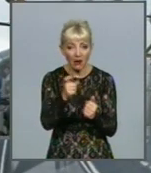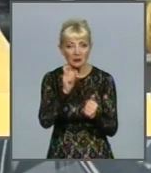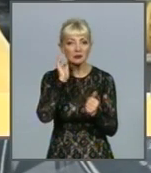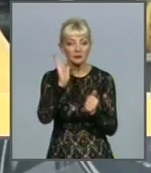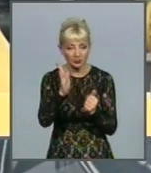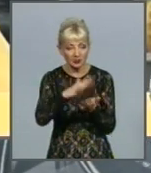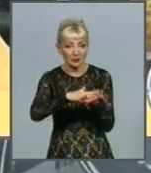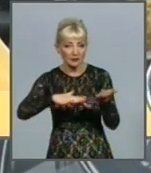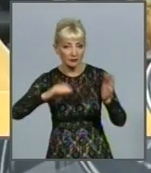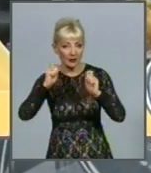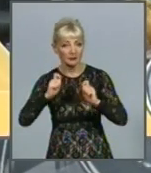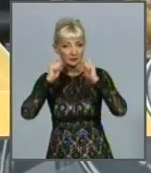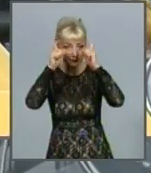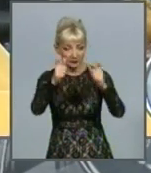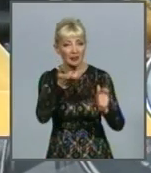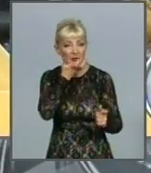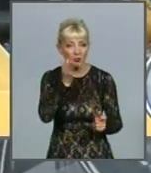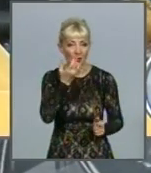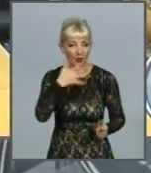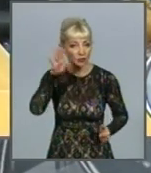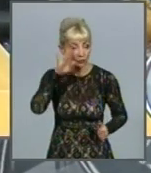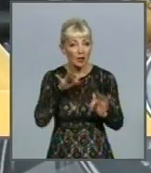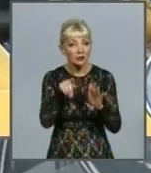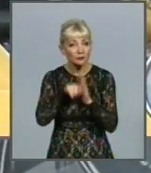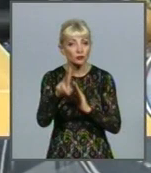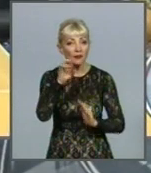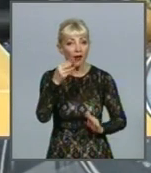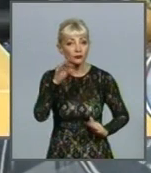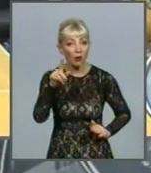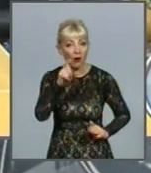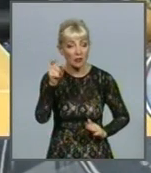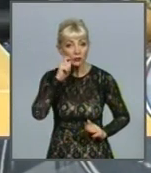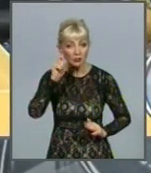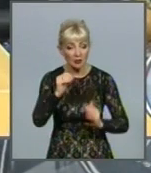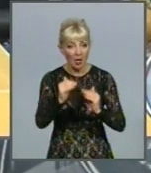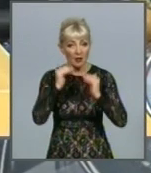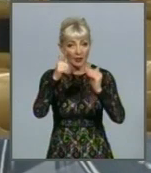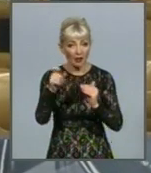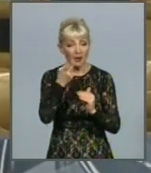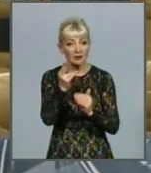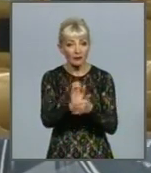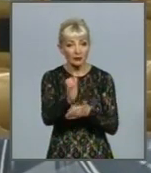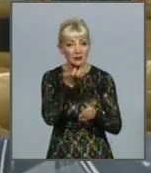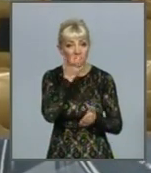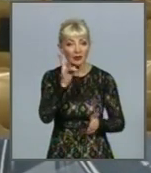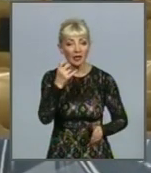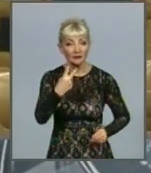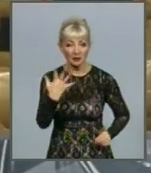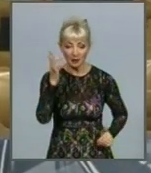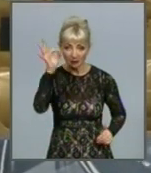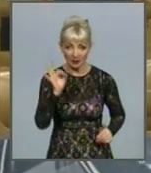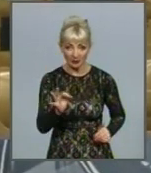підвищення тарифів на тепло та гарячу воду. Справа в тому, що «Нафтогаз України» підняв вартість газу для виробників тепла майже на 25%.